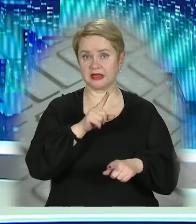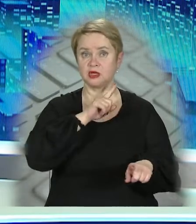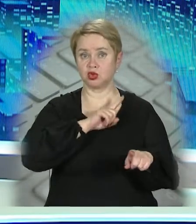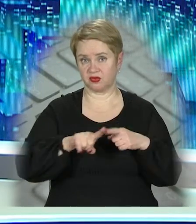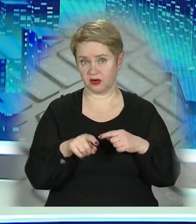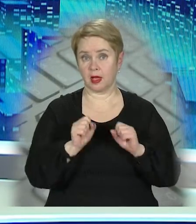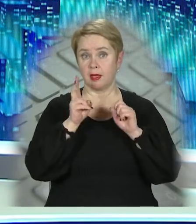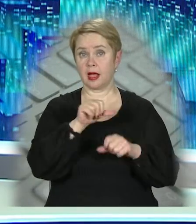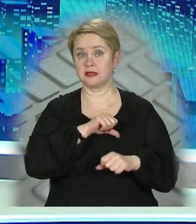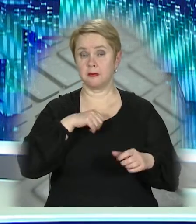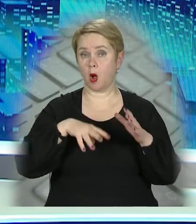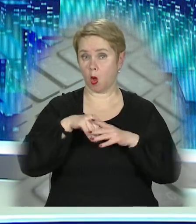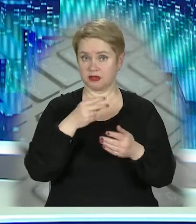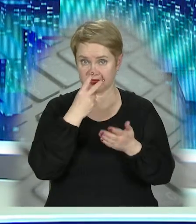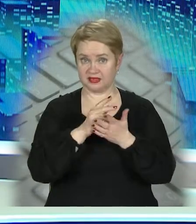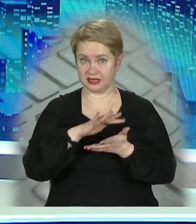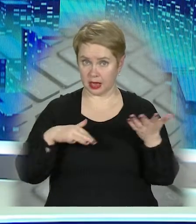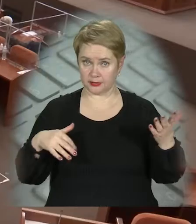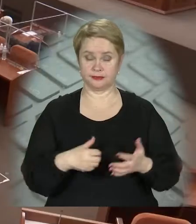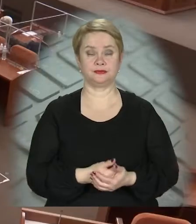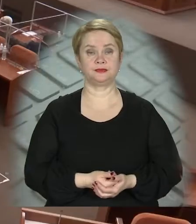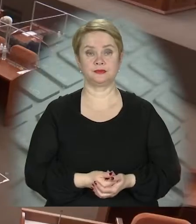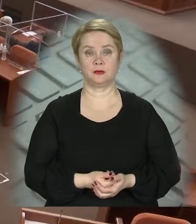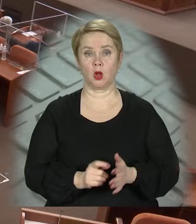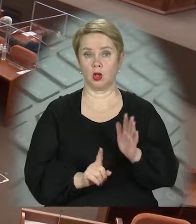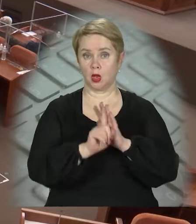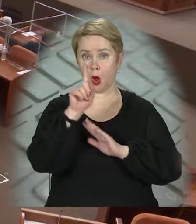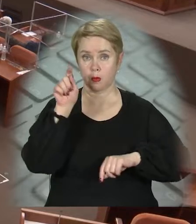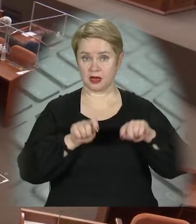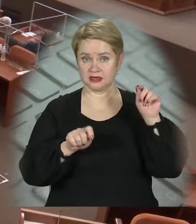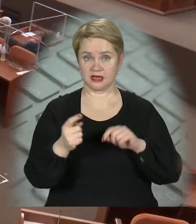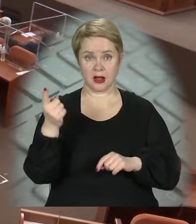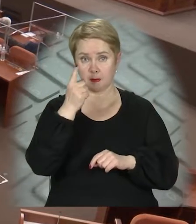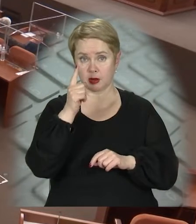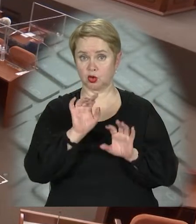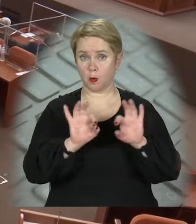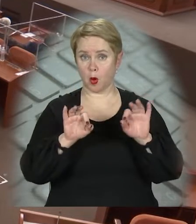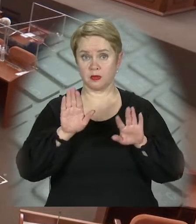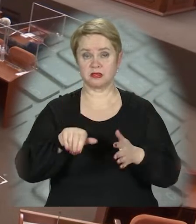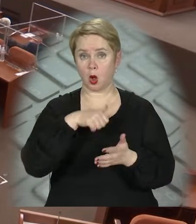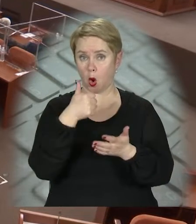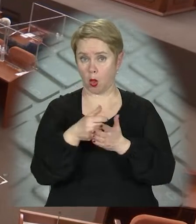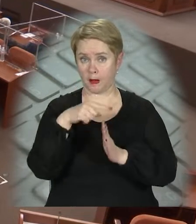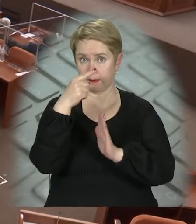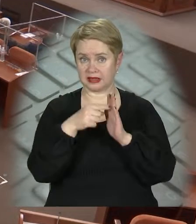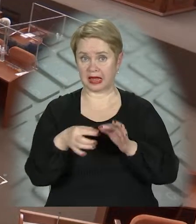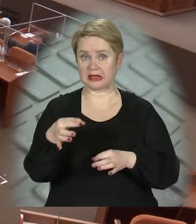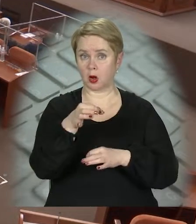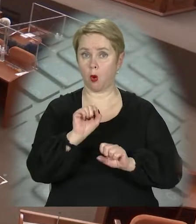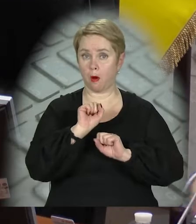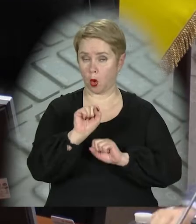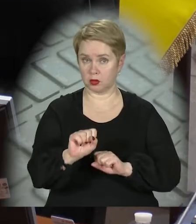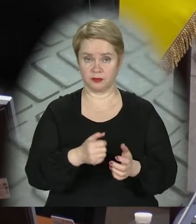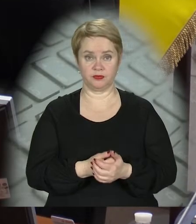швидко. Як саме голосували, дивіться далі. На початку сесії перше, що прокоментував міський голова, питання територіальної